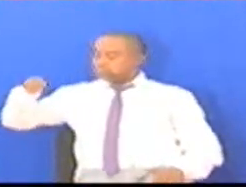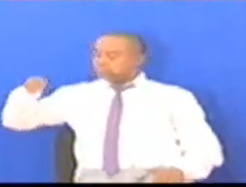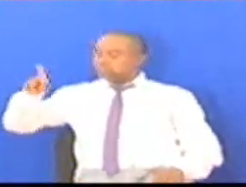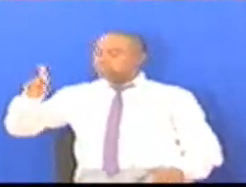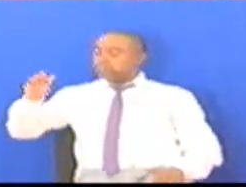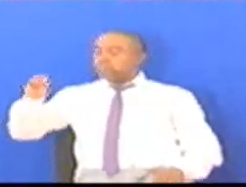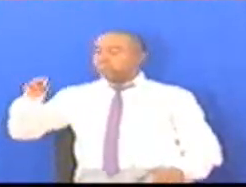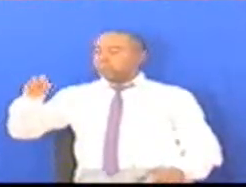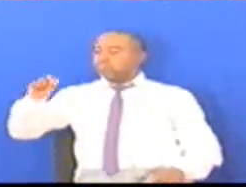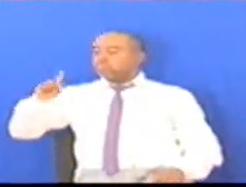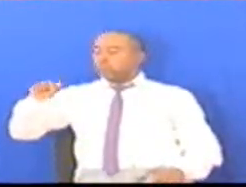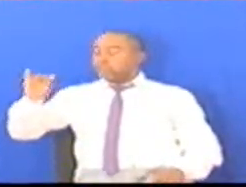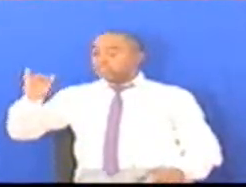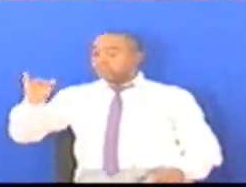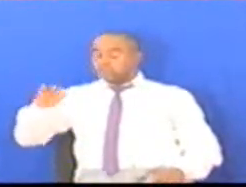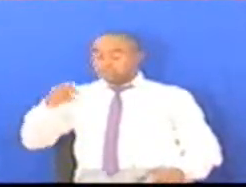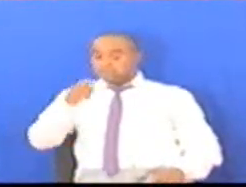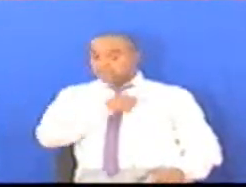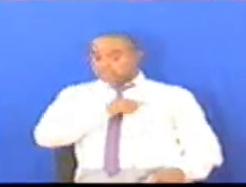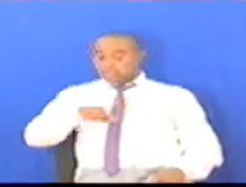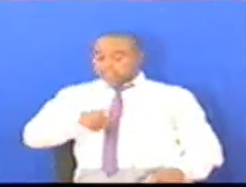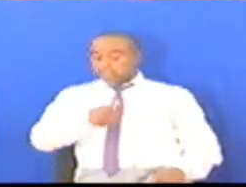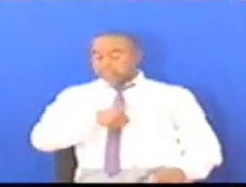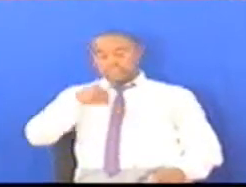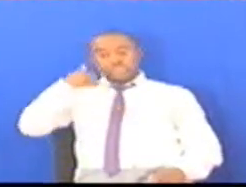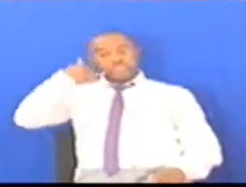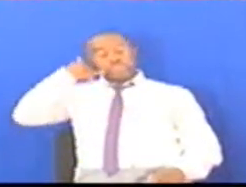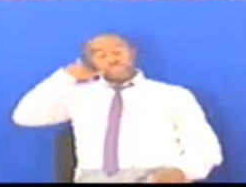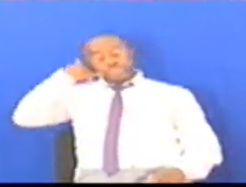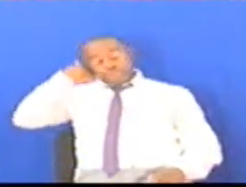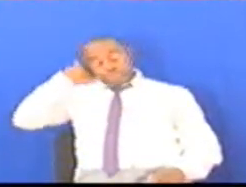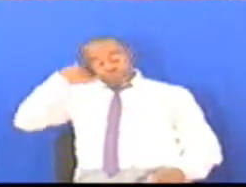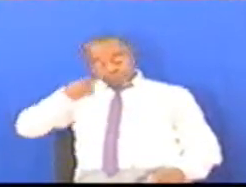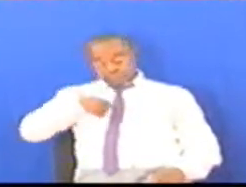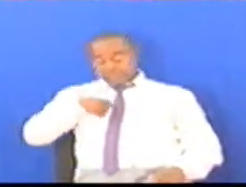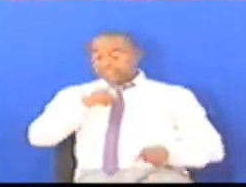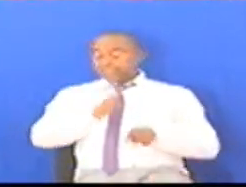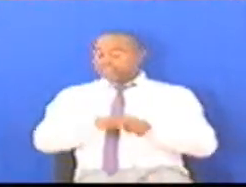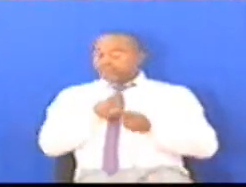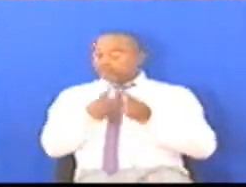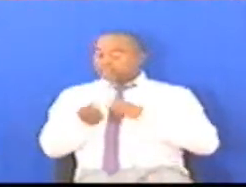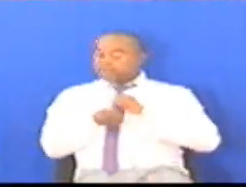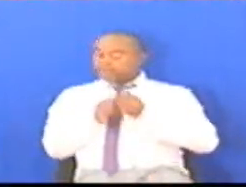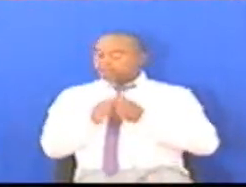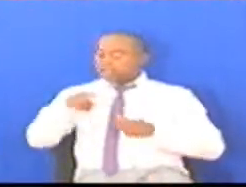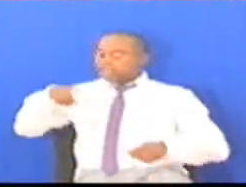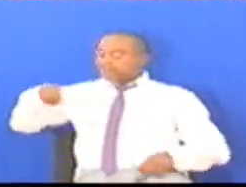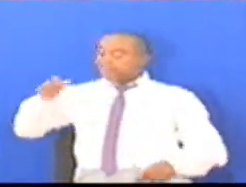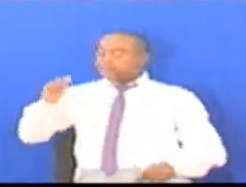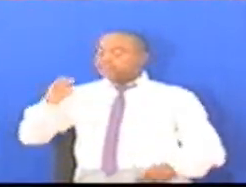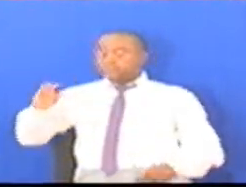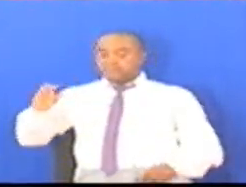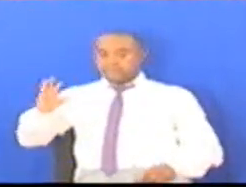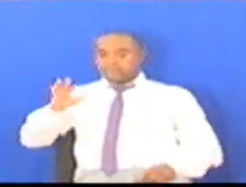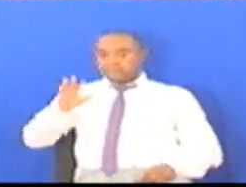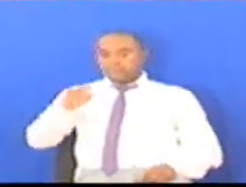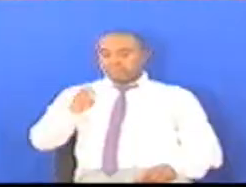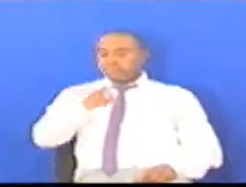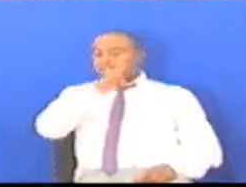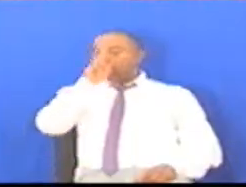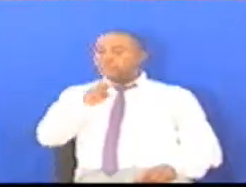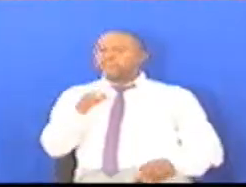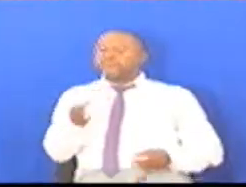Alinipigia simu Wakati kiongea mambo ya PEC Na haka niuliza Ile barabara Ambaye ilikuwa hadi yake Ilisha